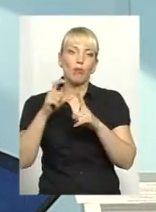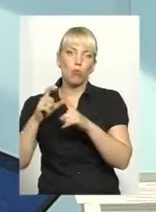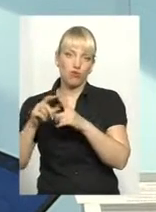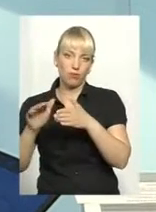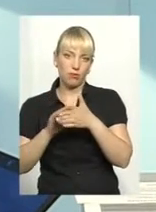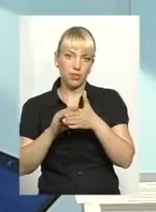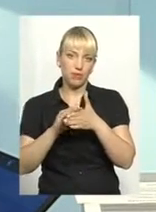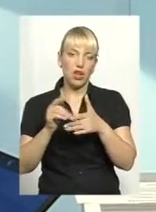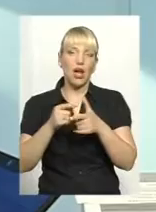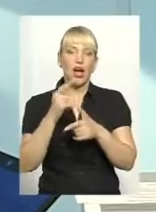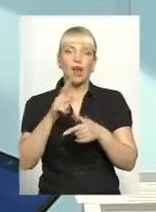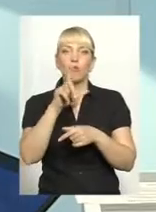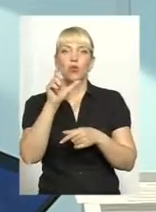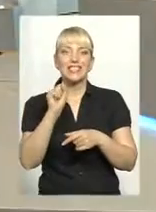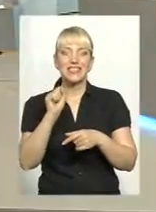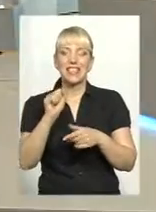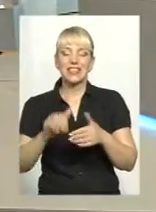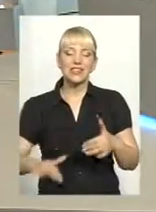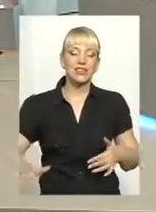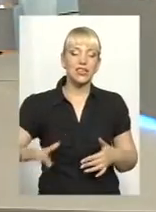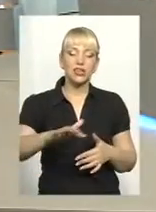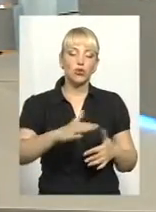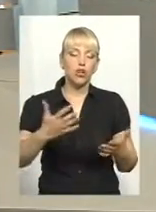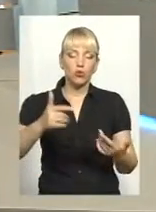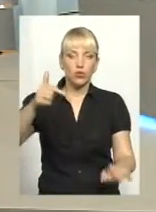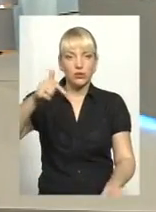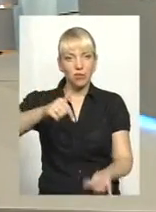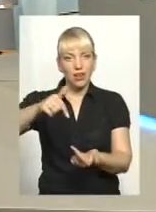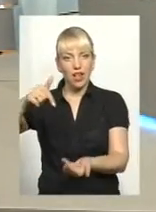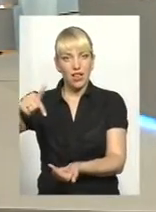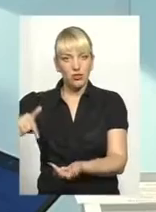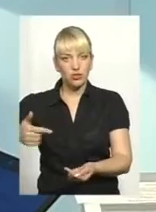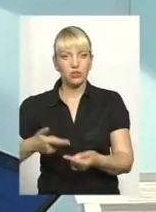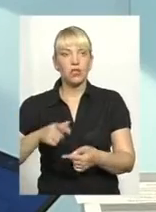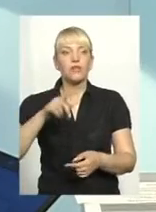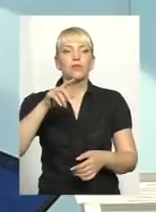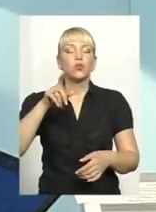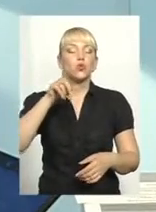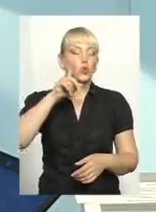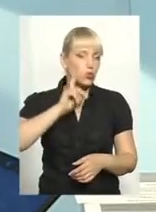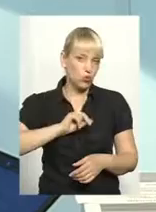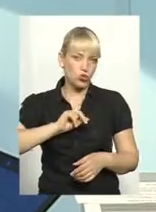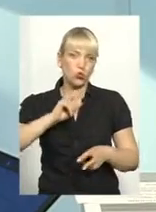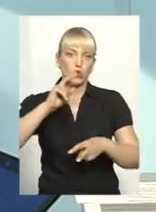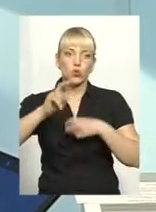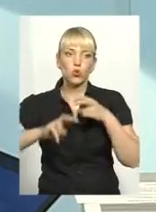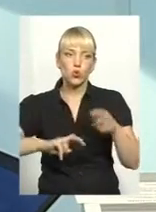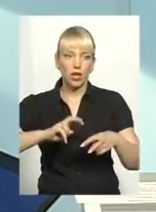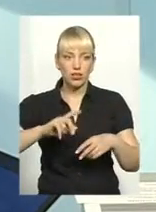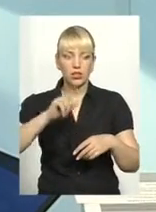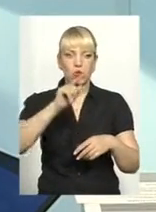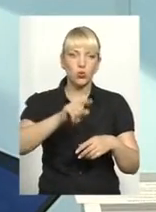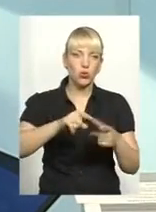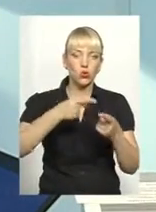або за територіальною якоюсь там приналежністю. Тобто дуже зручно шукати ту чи іншу